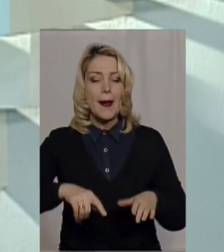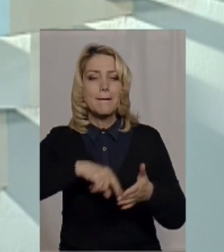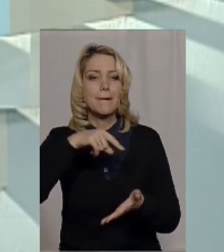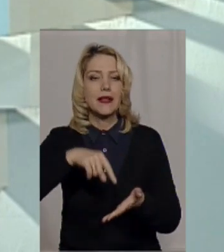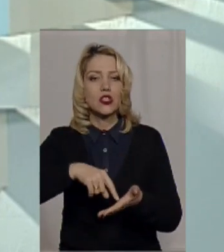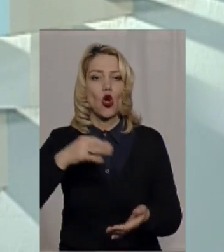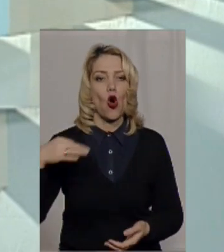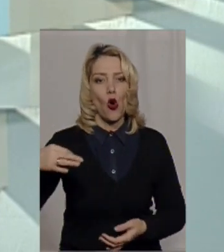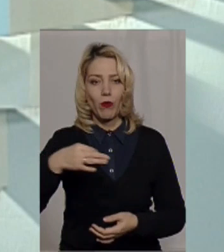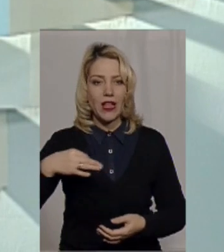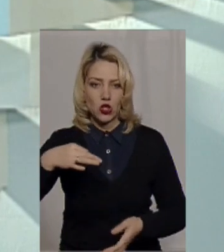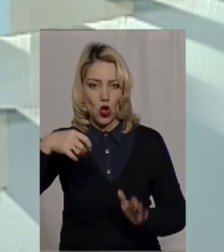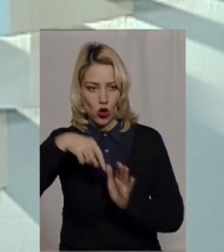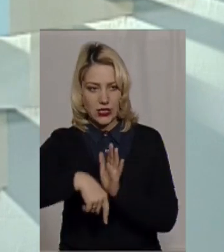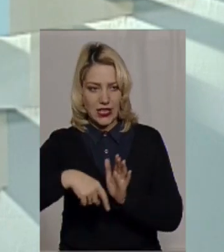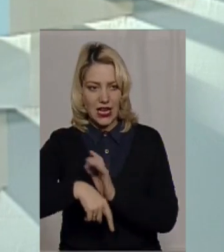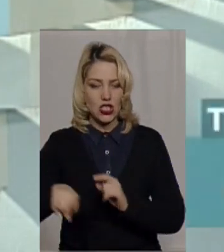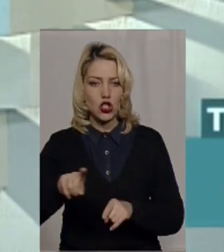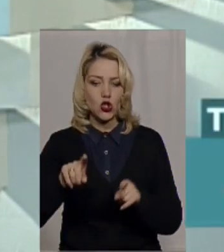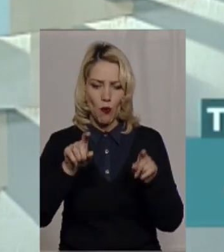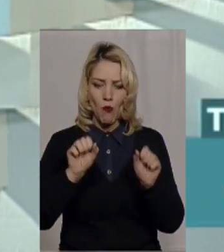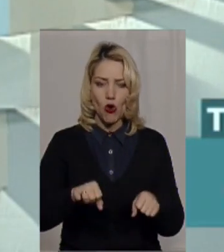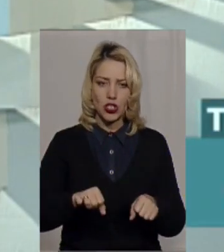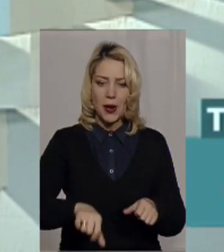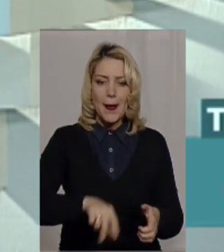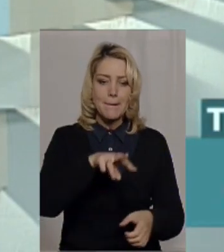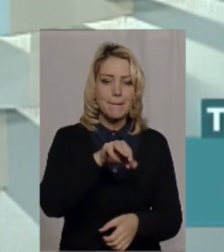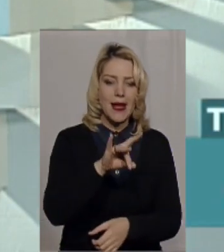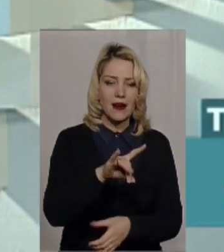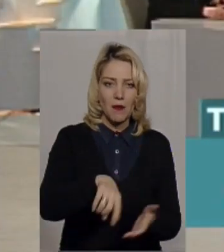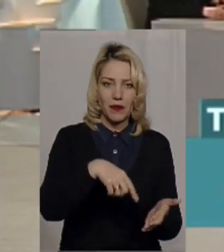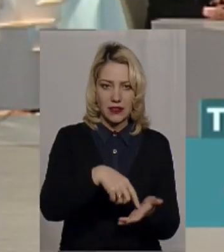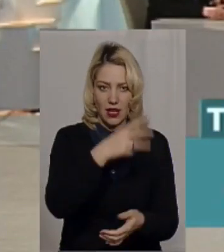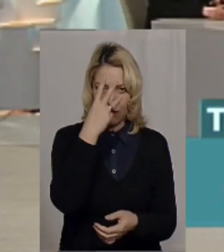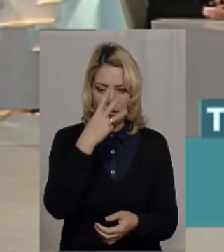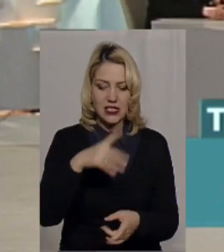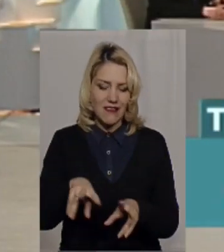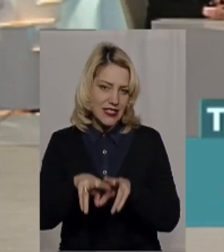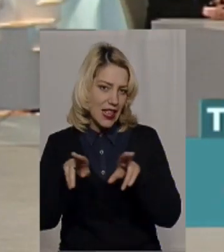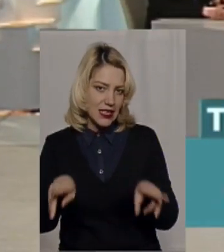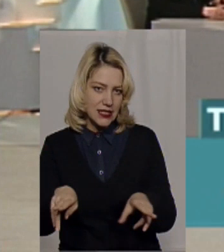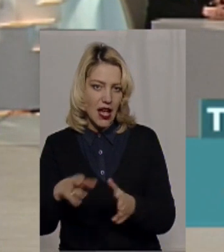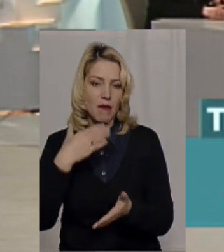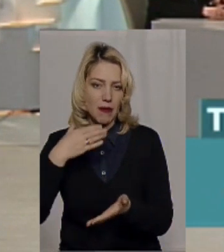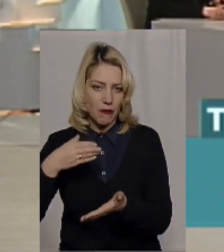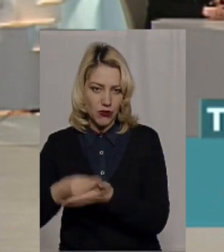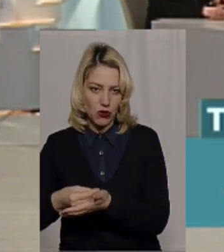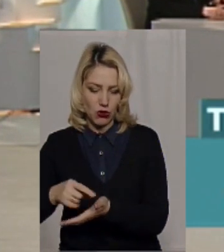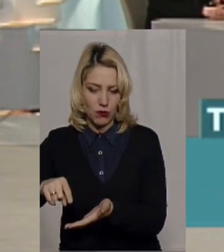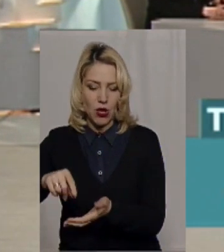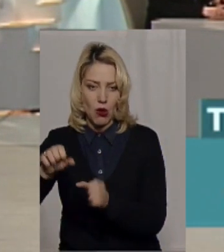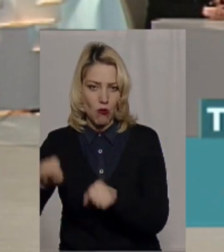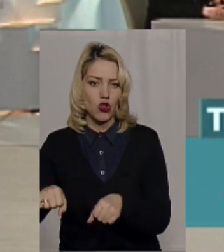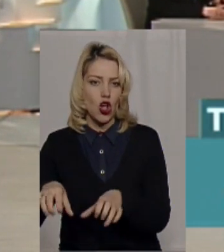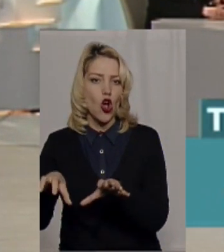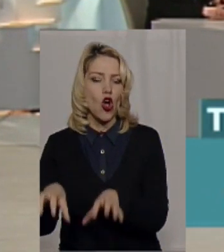От все те, що може мер Хмельницького, все те саме в межах своїх ресурсів і повноважень, може